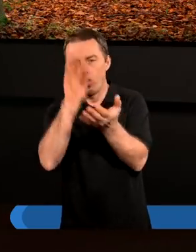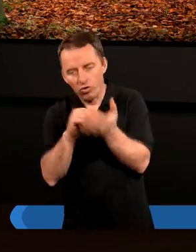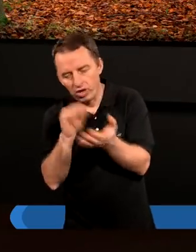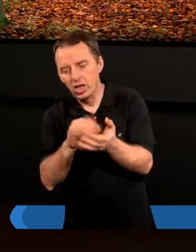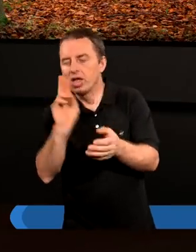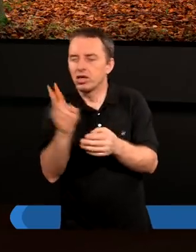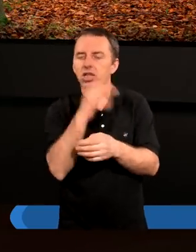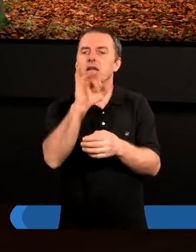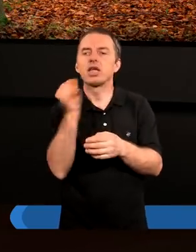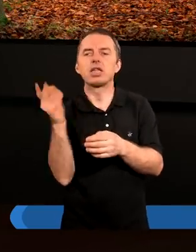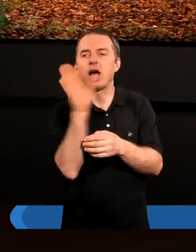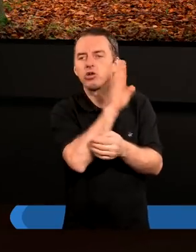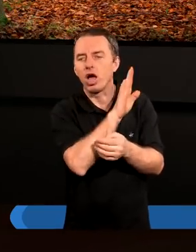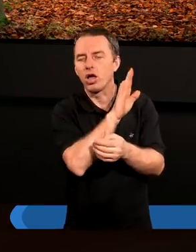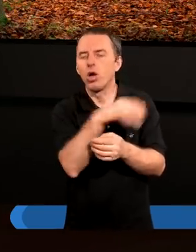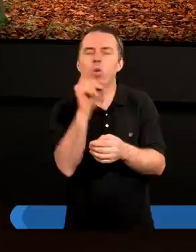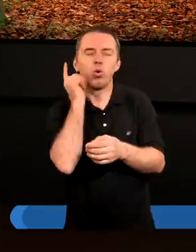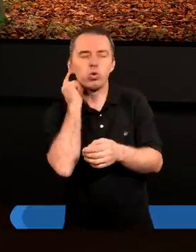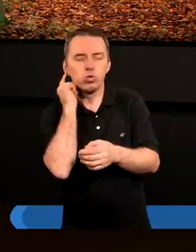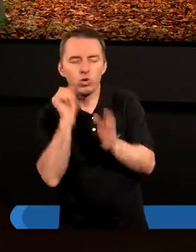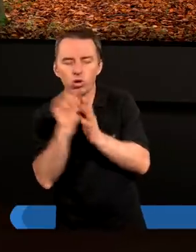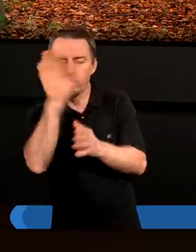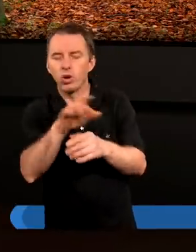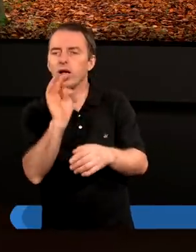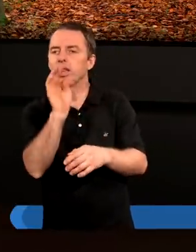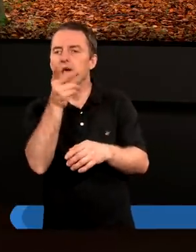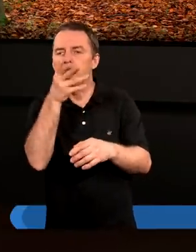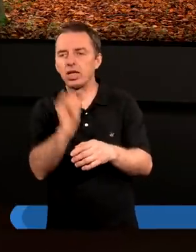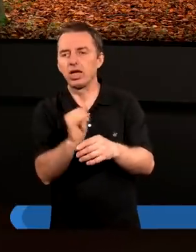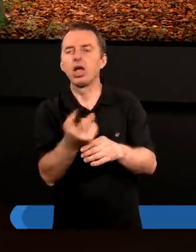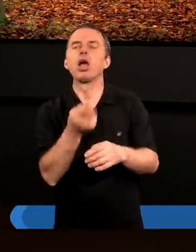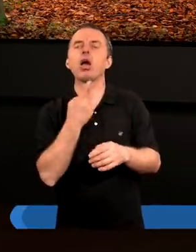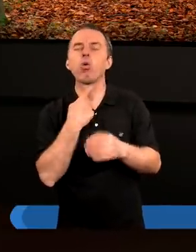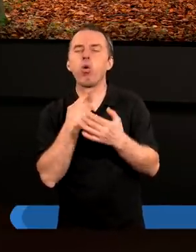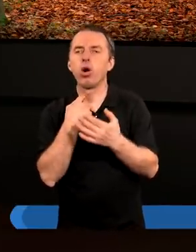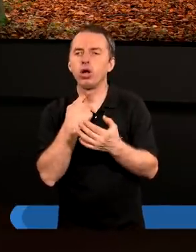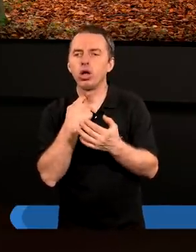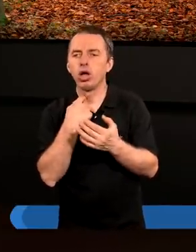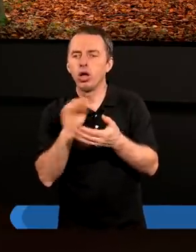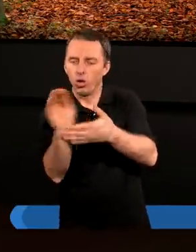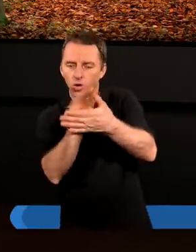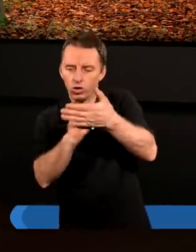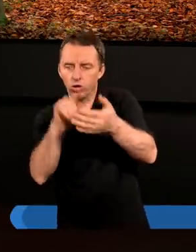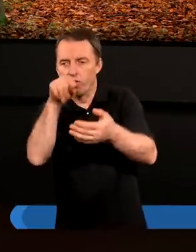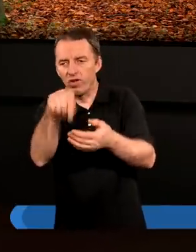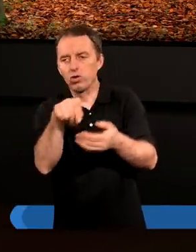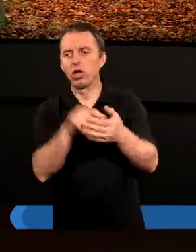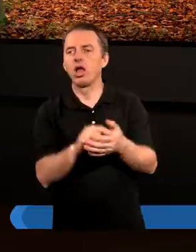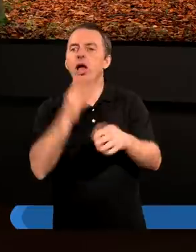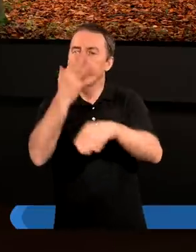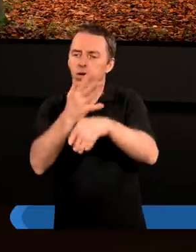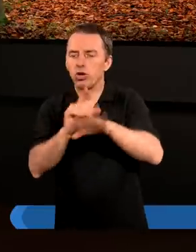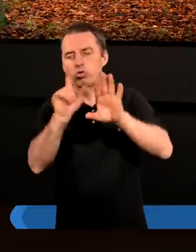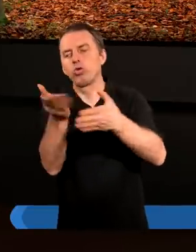Izajasz usłyszał od Boga taki głos i odnotował to w